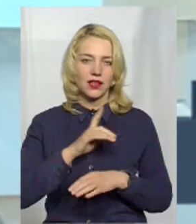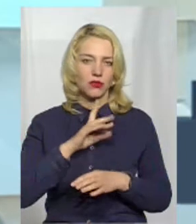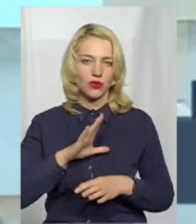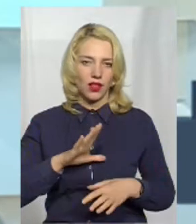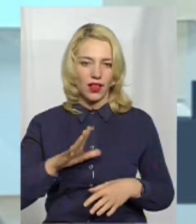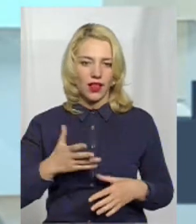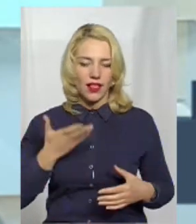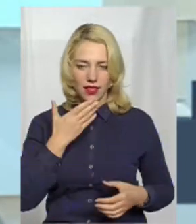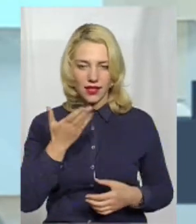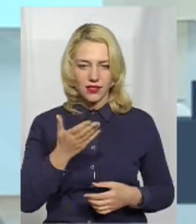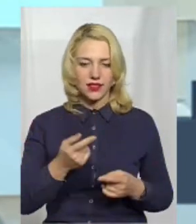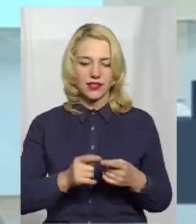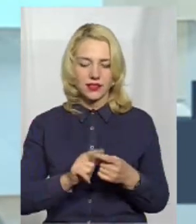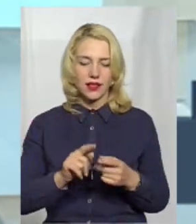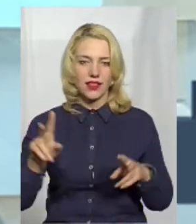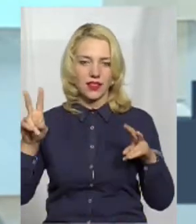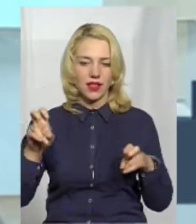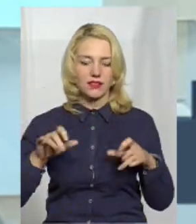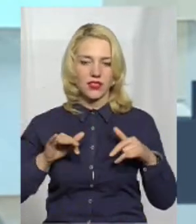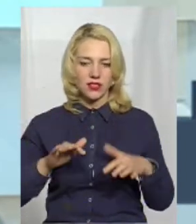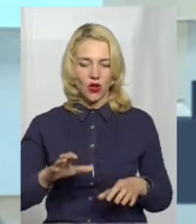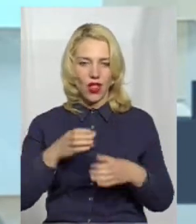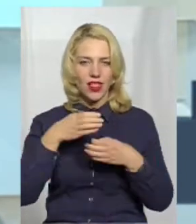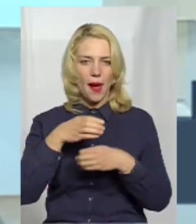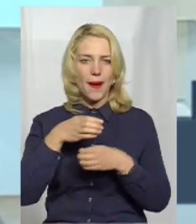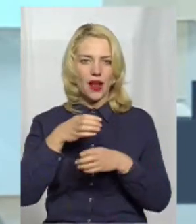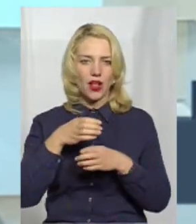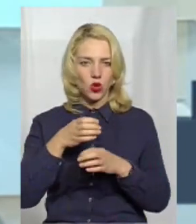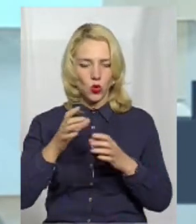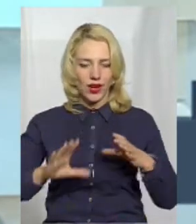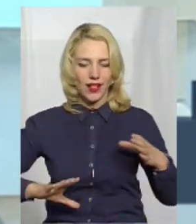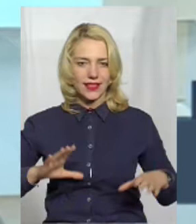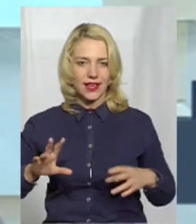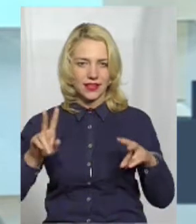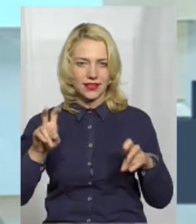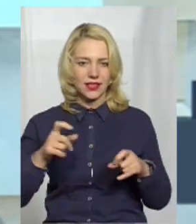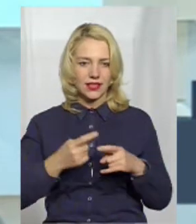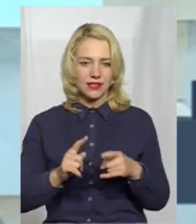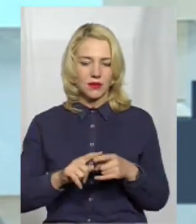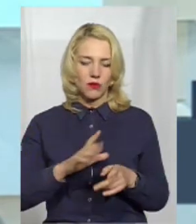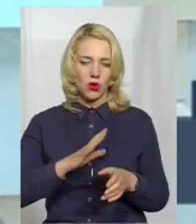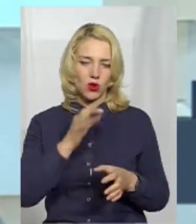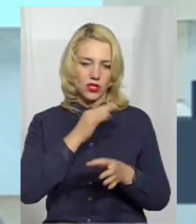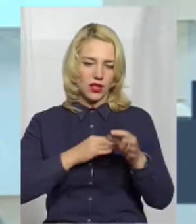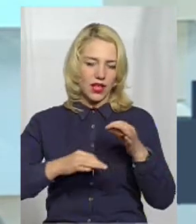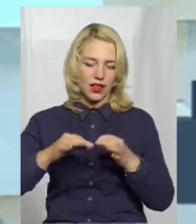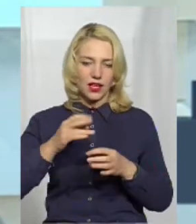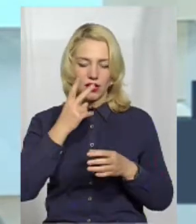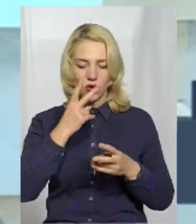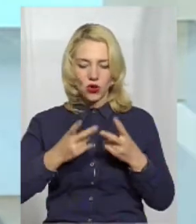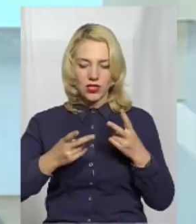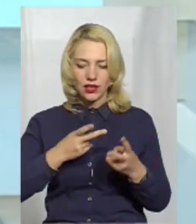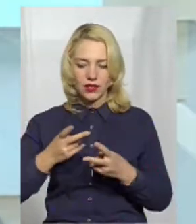оскільки, да, назва заходу – лабораторія тренінг, то на першому етапі ми розглядали проєкти, які розроблені, які запропоновані саме